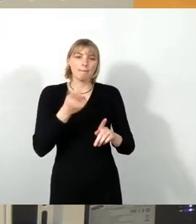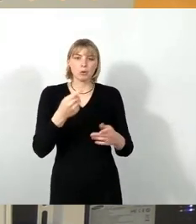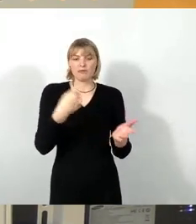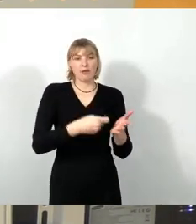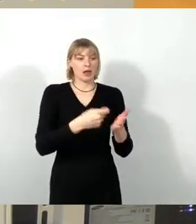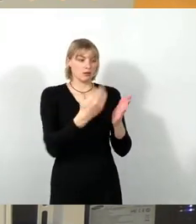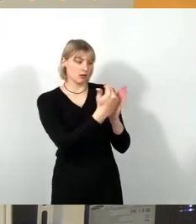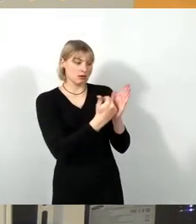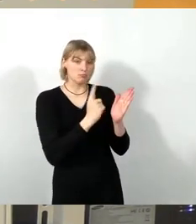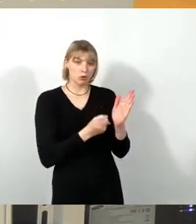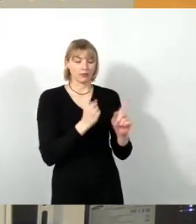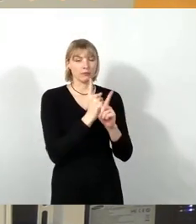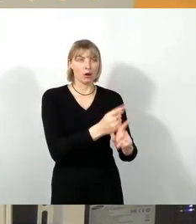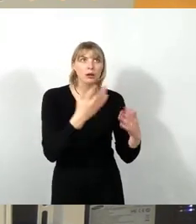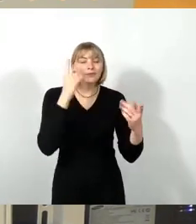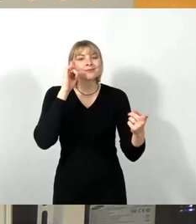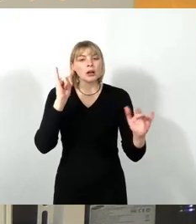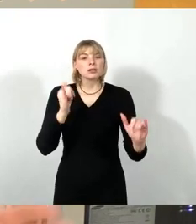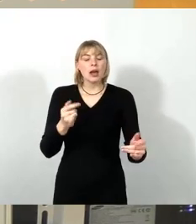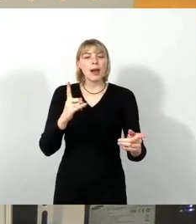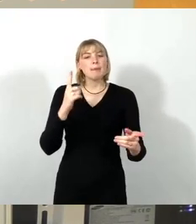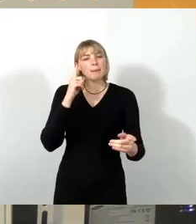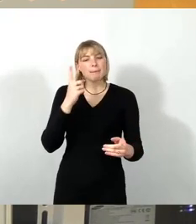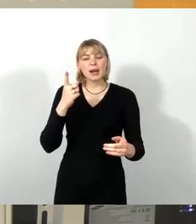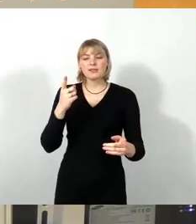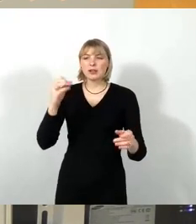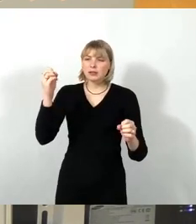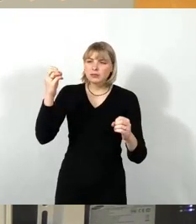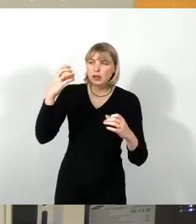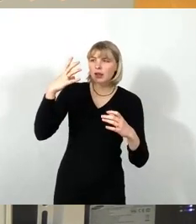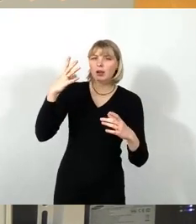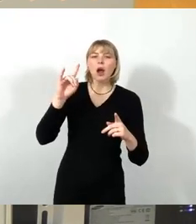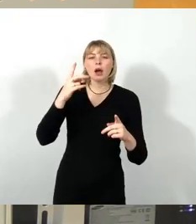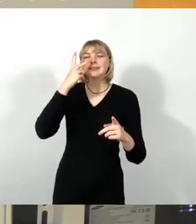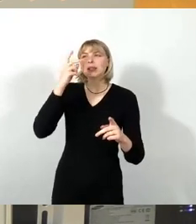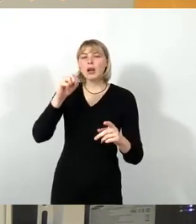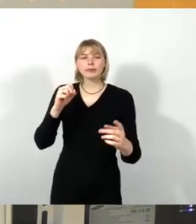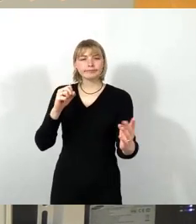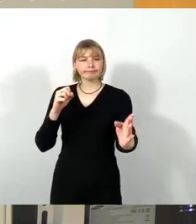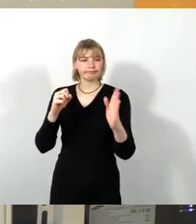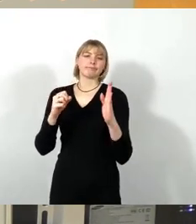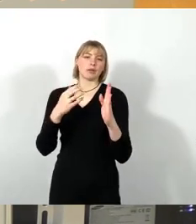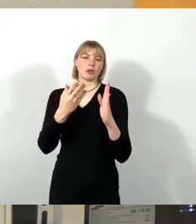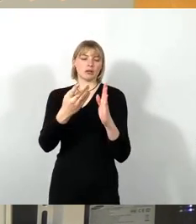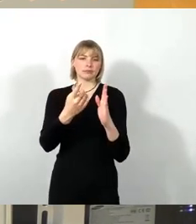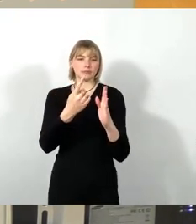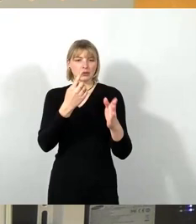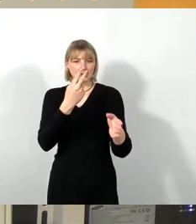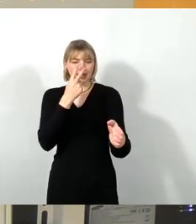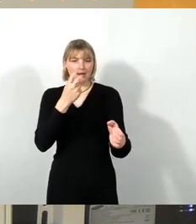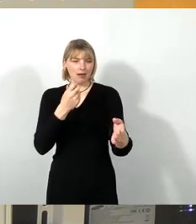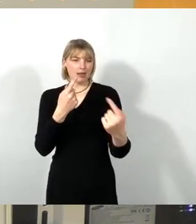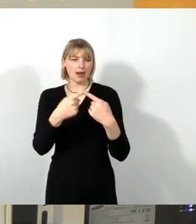Lampe hast, weil einfach dieses leichte Ausleuchten, die ja zeigt, da kommt jemand entgegen. Und am wichtigsten ist nicht der beleuchtete Radfahrer, der mich vielleicht blendet,